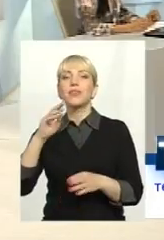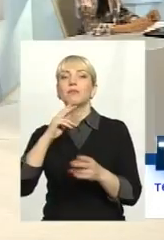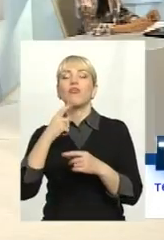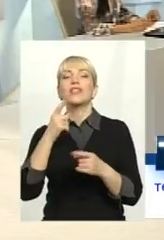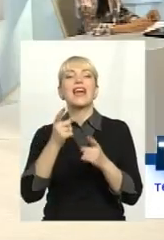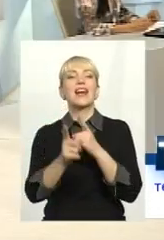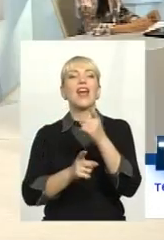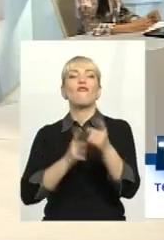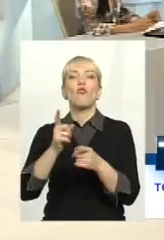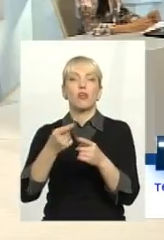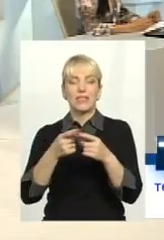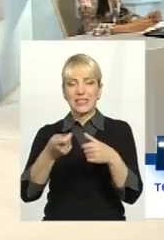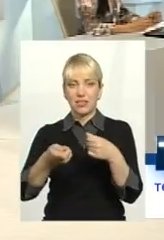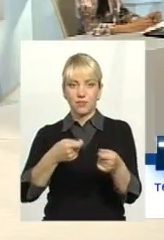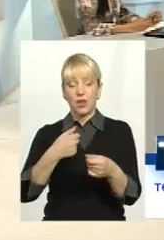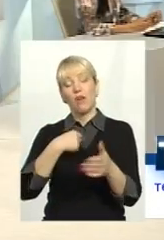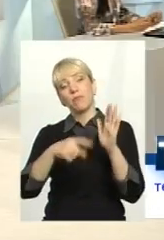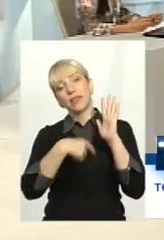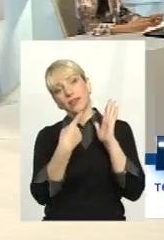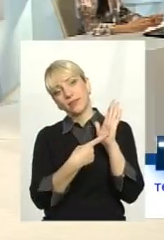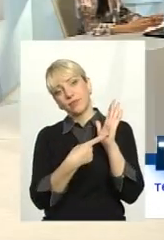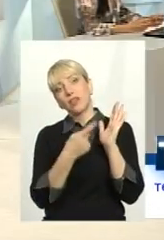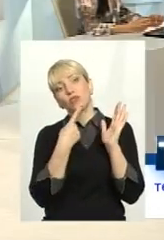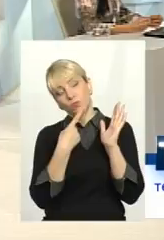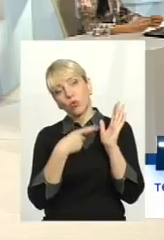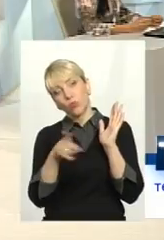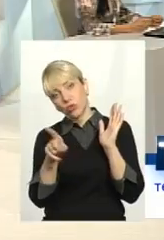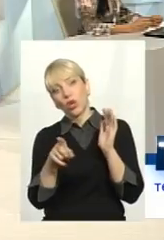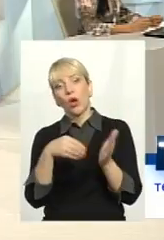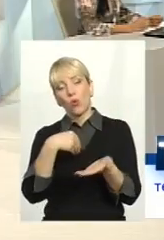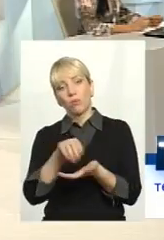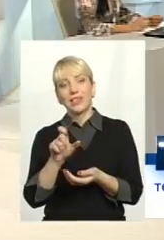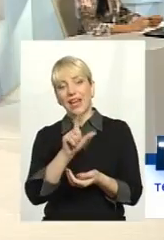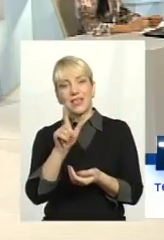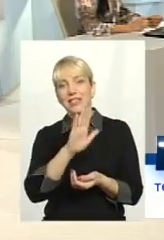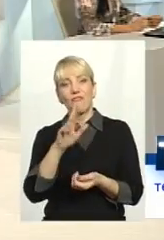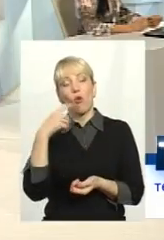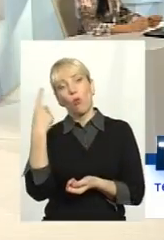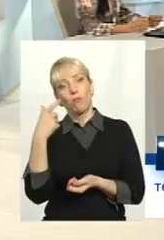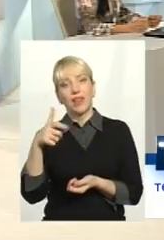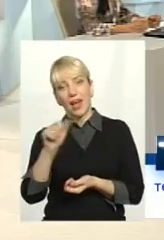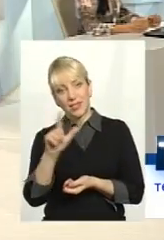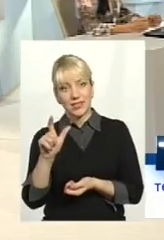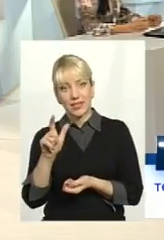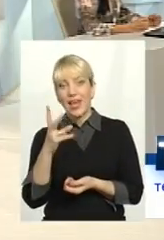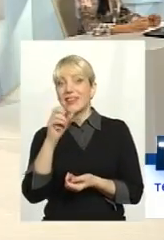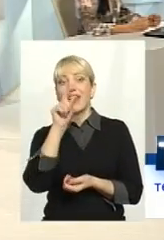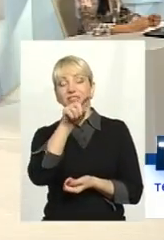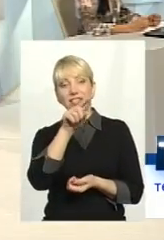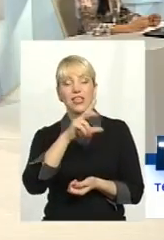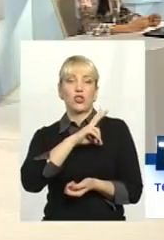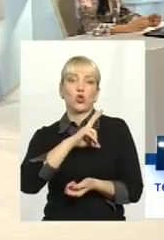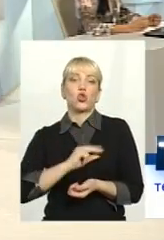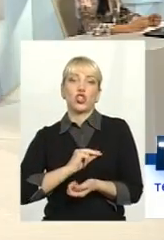ринок. А в мене запитання. Ну, спробуйте купити газ для себе. Не в облгаза вашого, а не в цій компанії дочки.